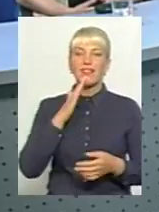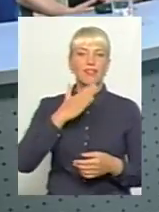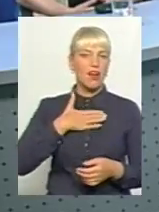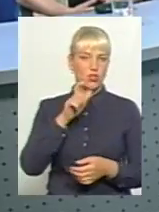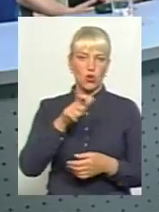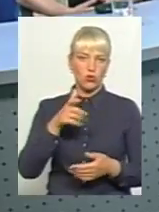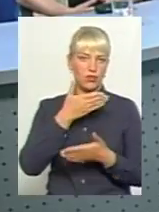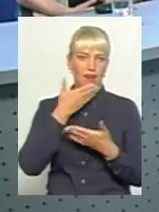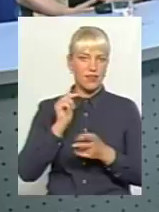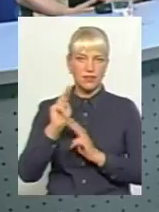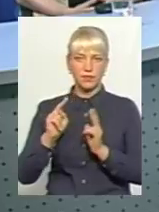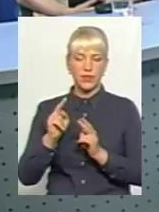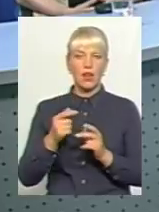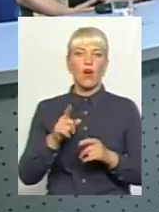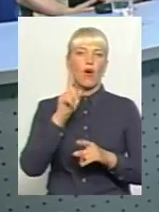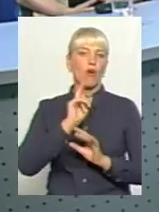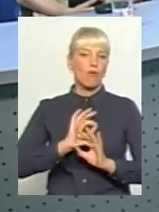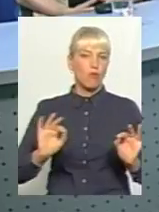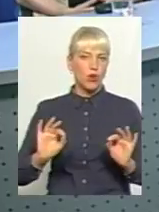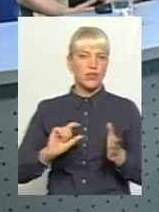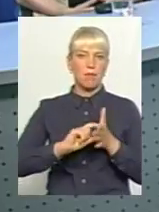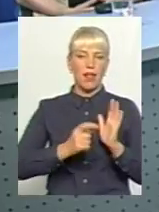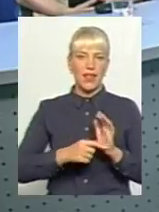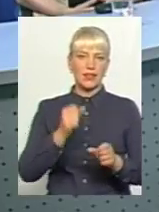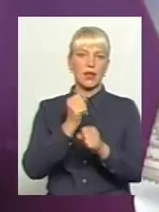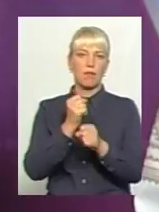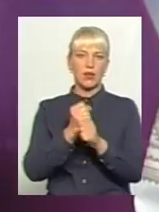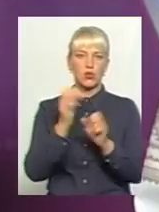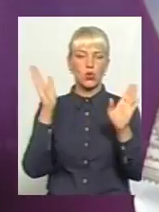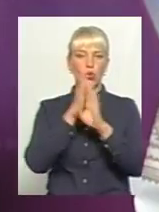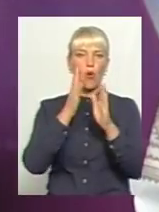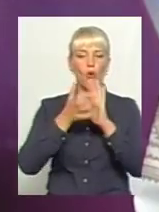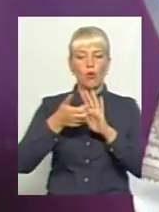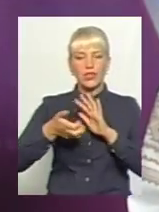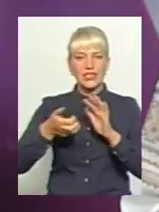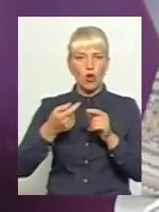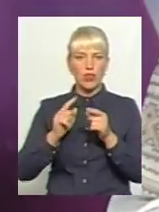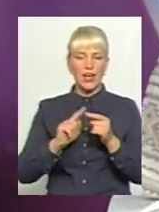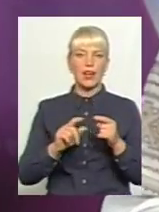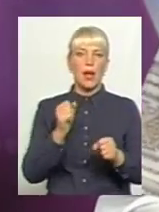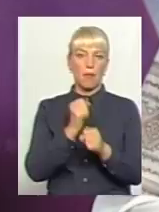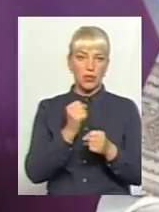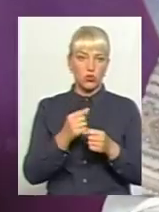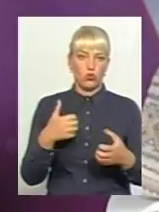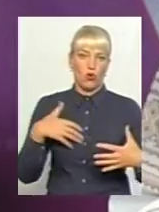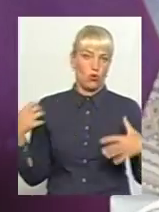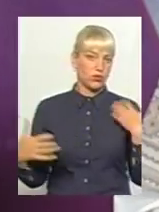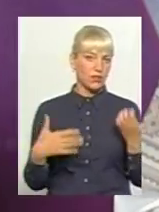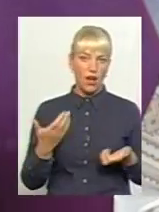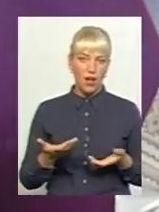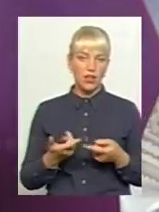поступає. Комфортні палати, працюють кондиціонери, комфортна роздягалка. Працюємо в три зміни,